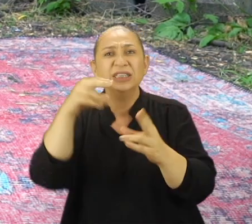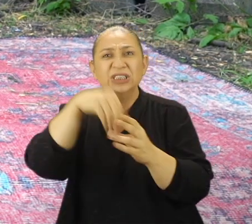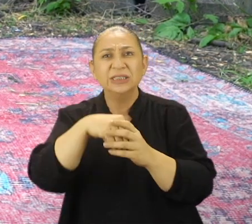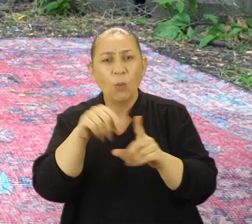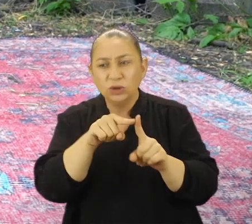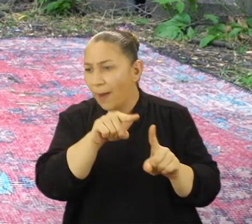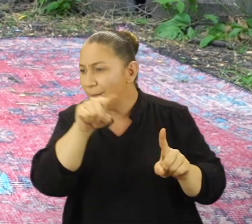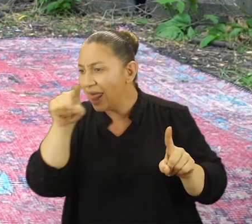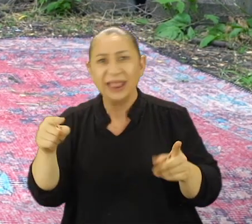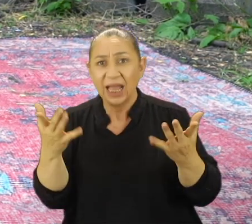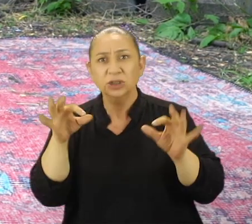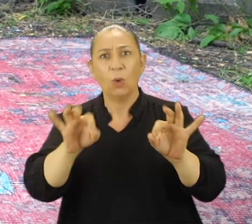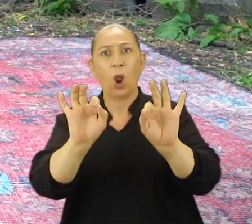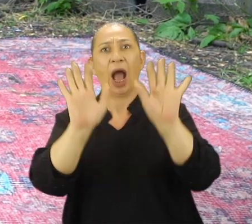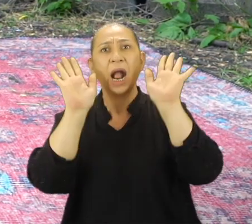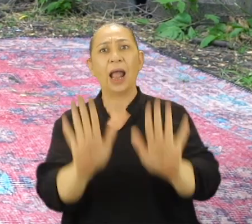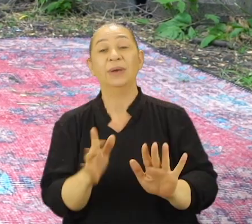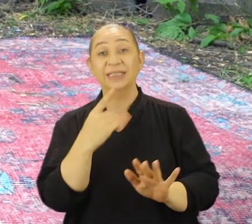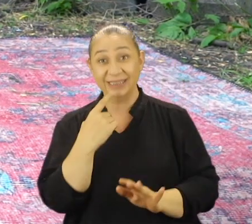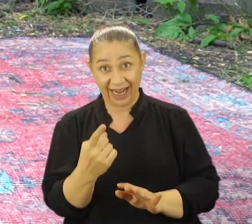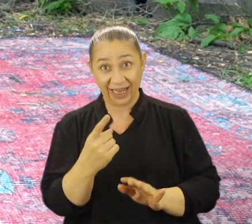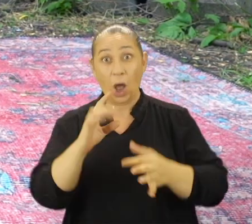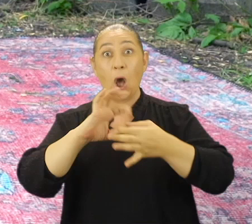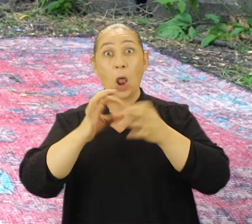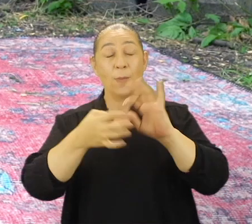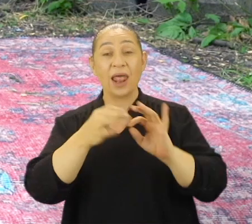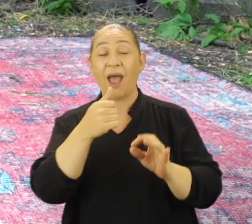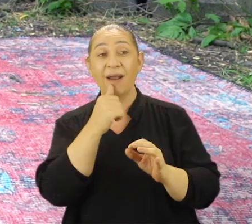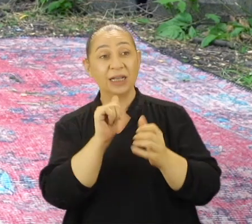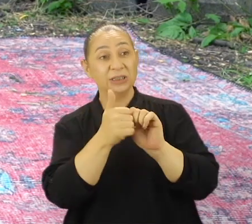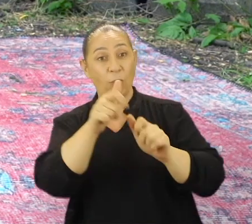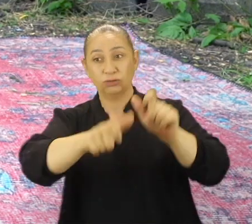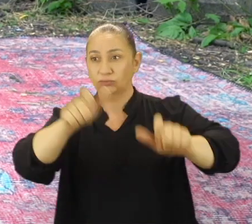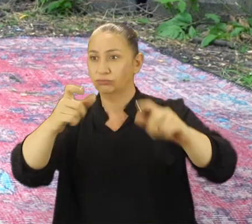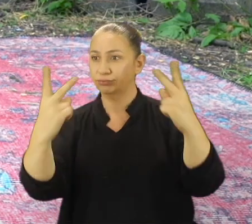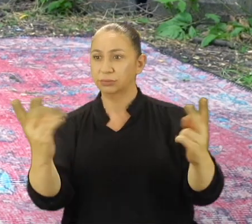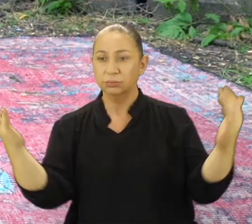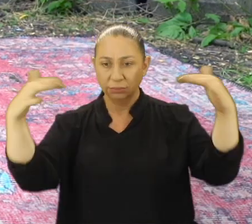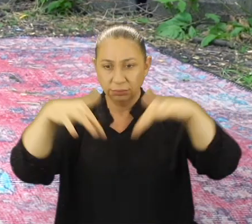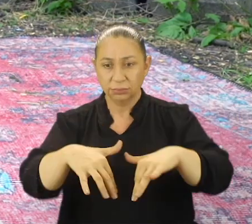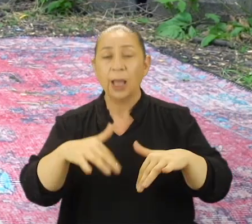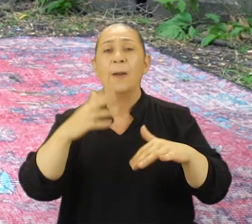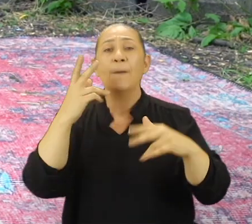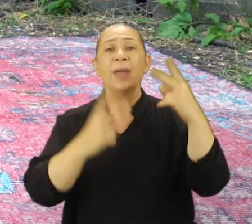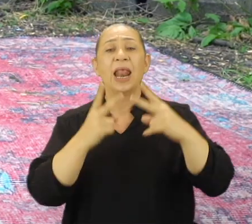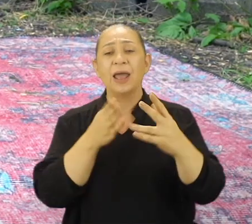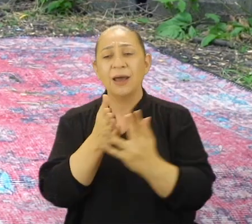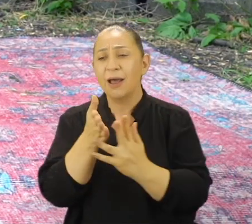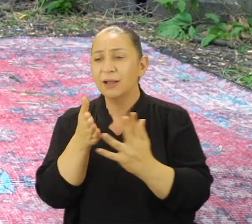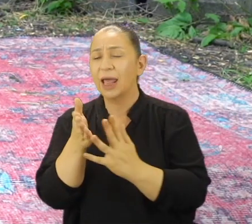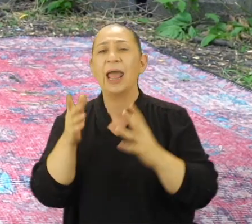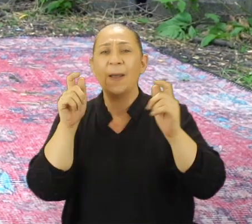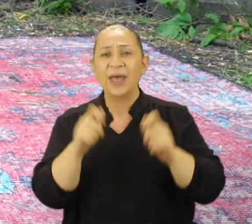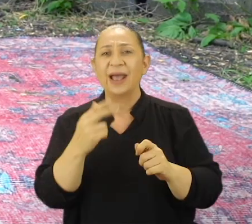dünyadaki rolü bu zamana kadar neyse şimdi de öyle kalmalı diyerek olimpiyatları erkek sporcuların katıldığı ve belli